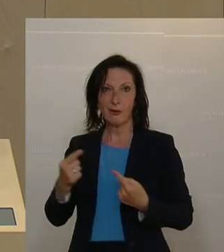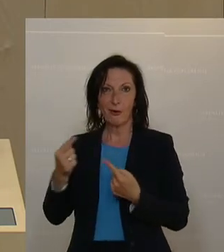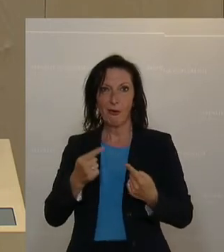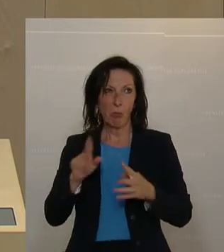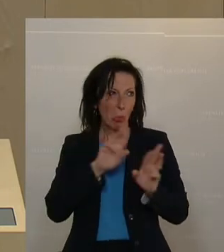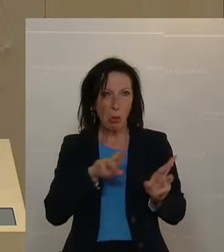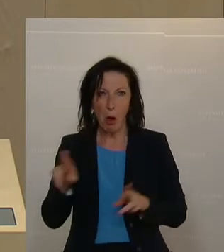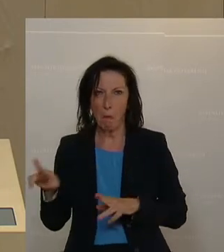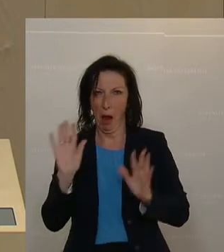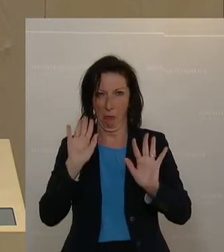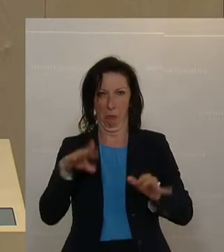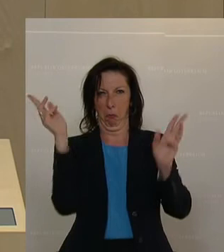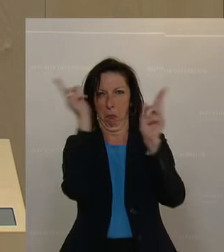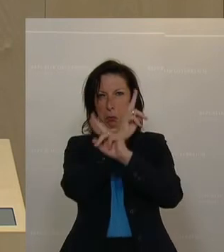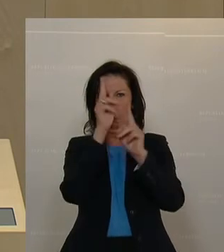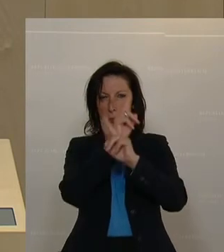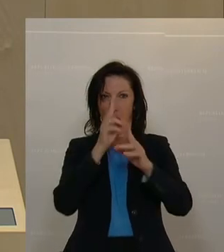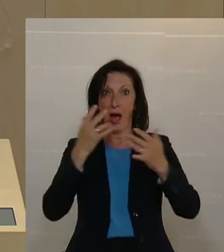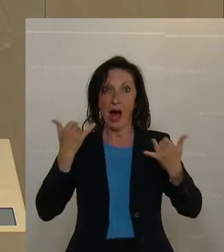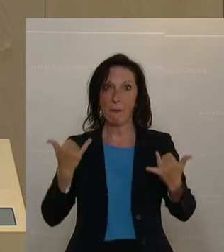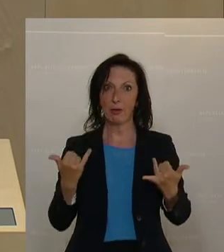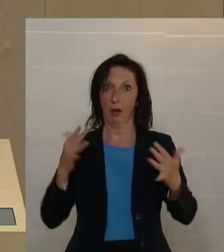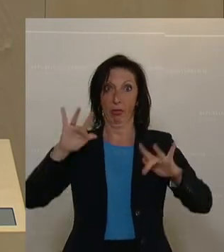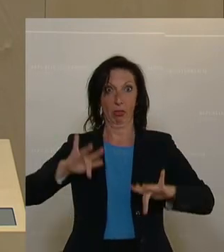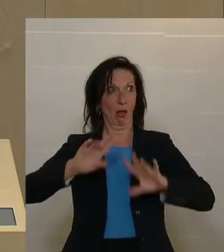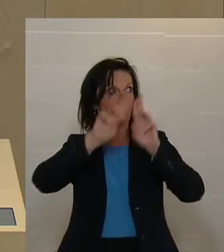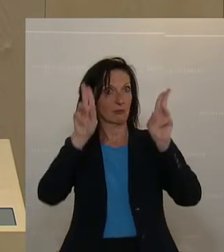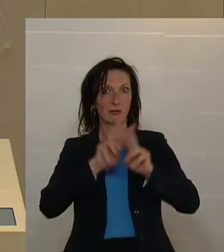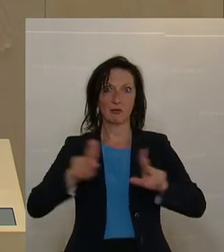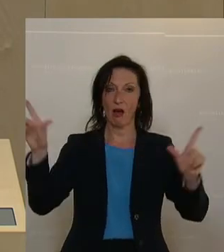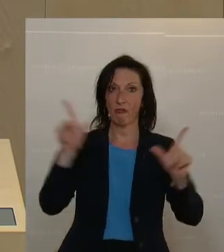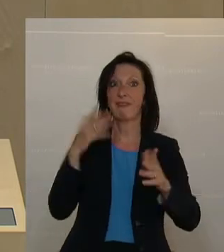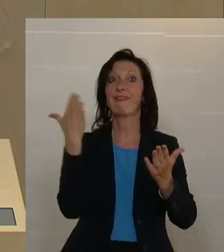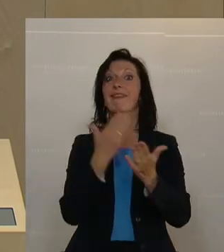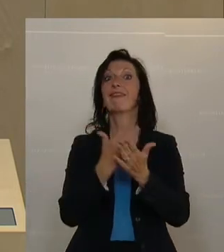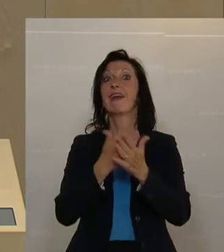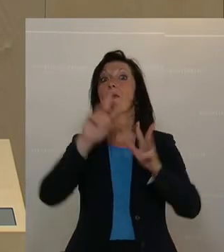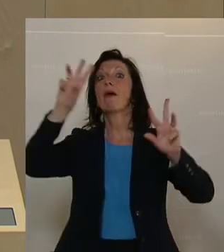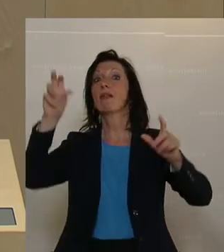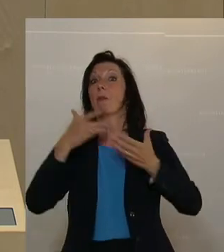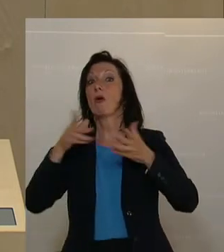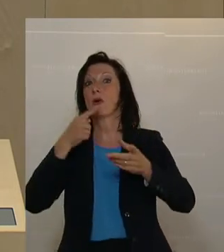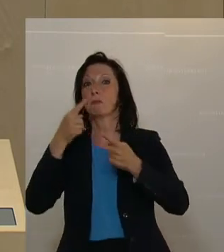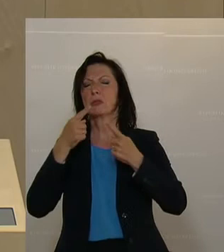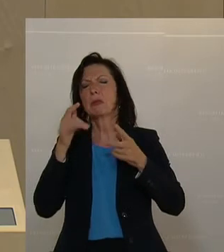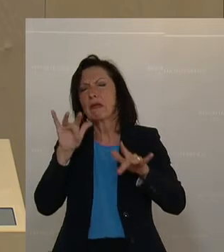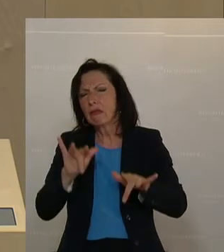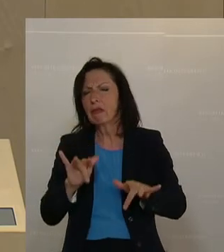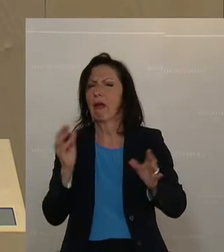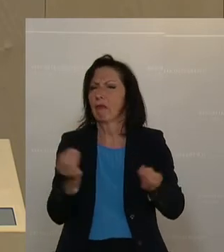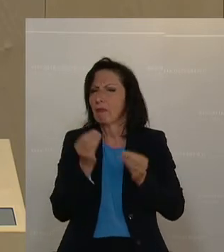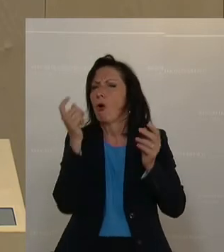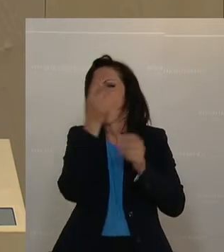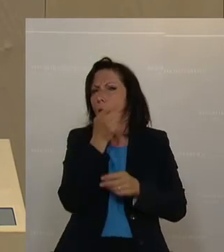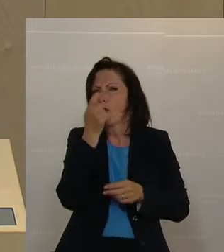nicht eine internationale Komponente dabei gäbe. Und ja, es ist eine kleine Hoffnung, aber ich gehe davon aus, dass auch